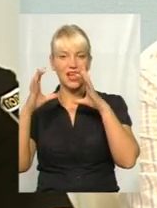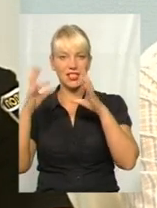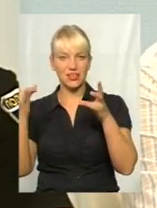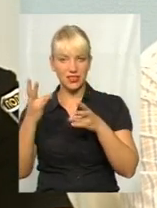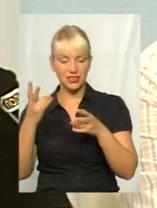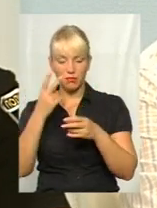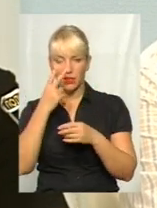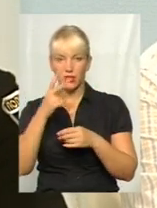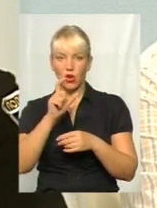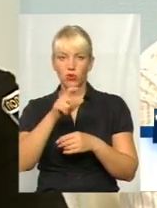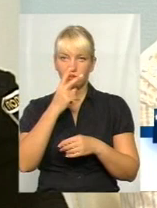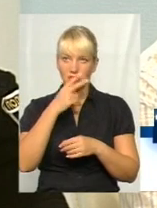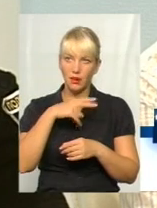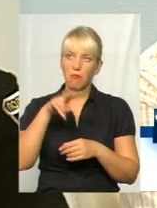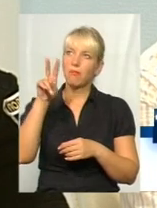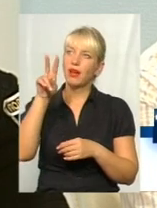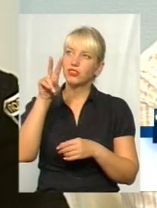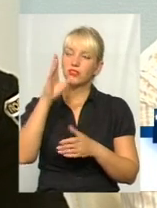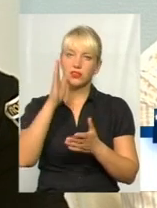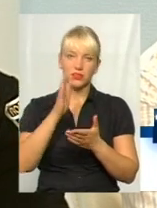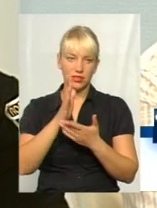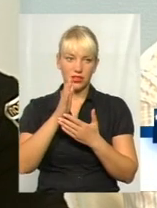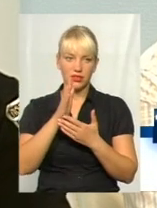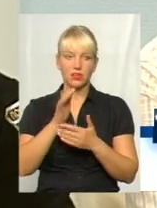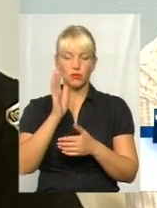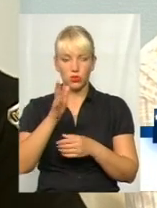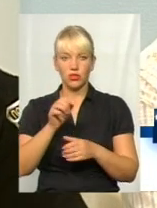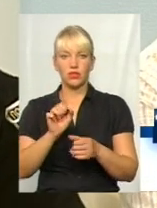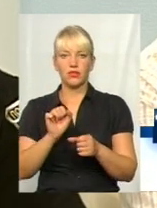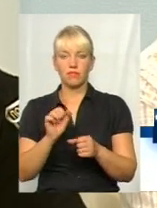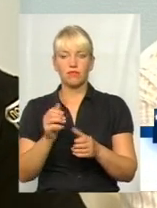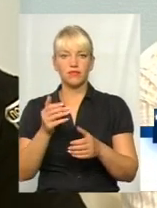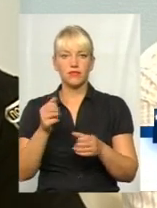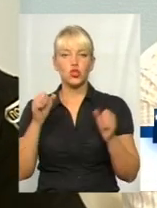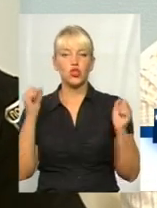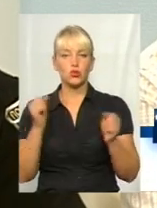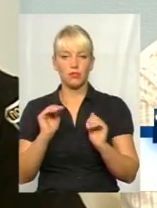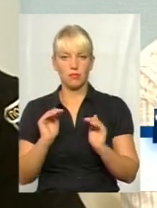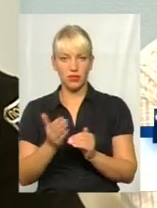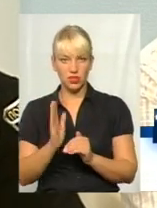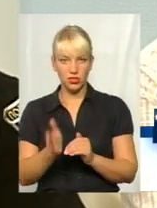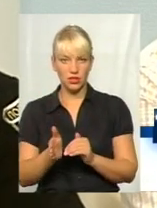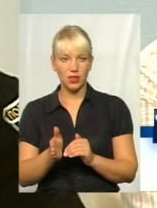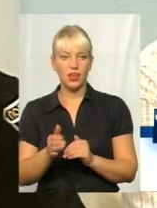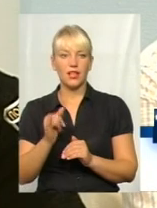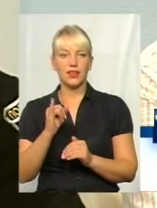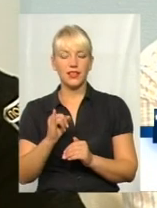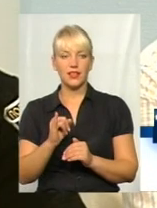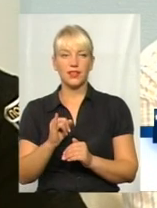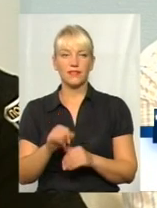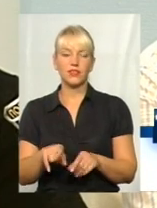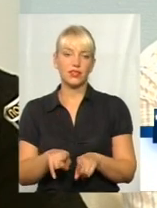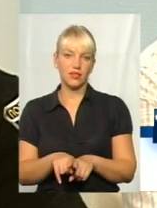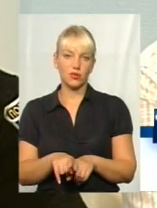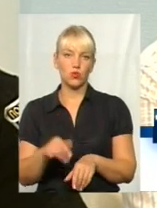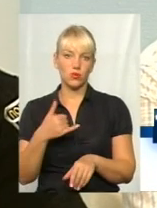може, людина, коли їде, вона буде якось побачила і буде тормозити, чи як притормажувати. Ну, отак